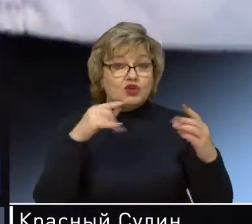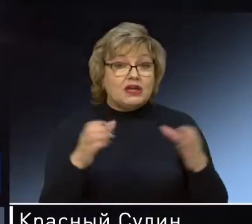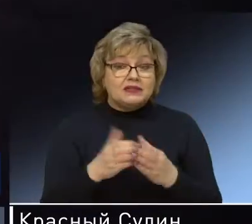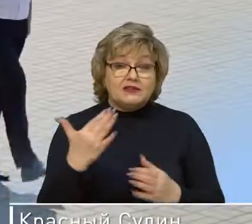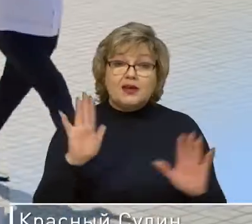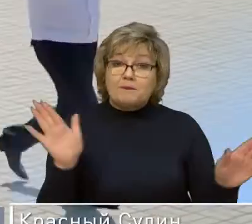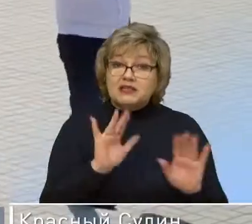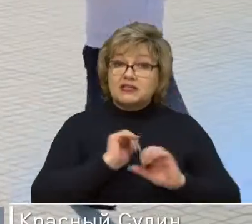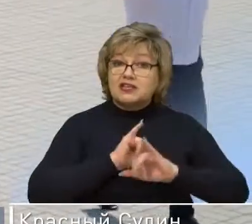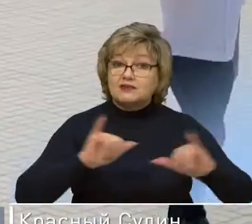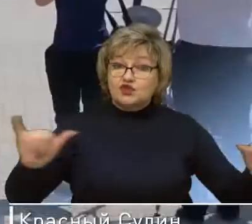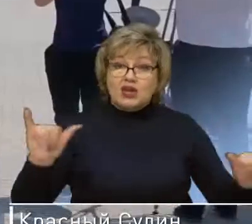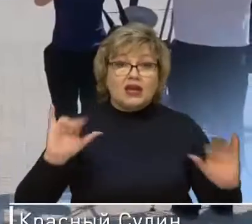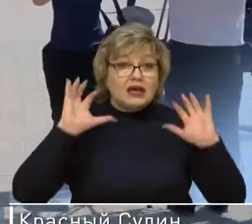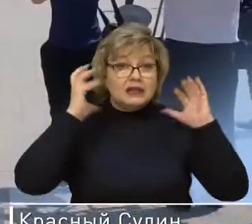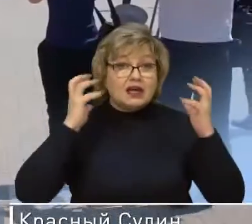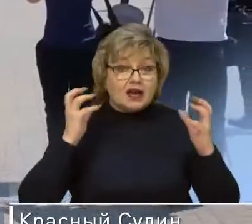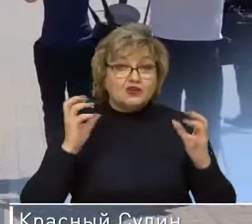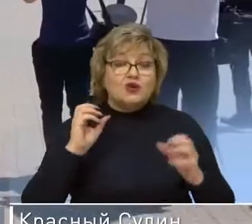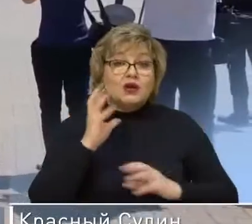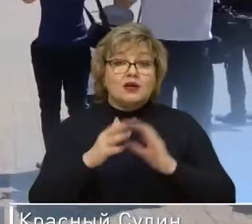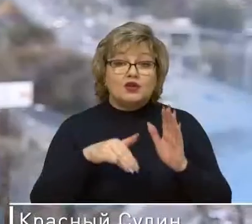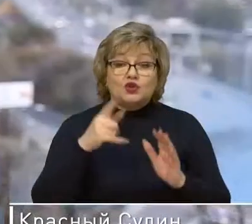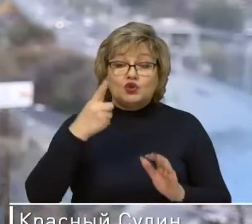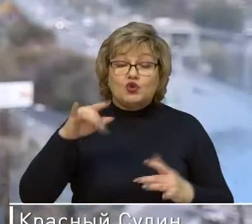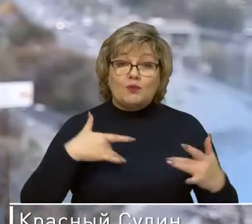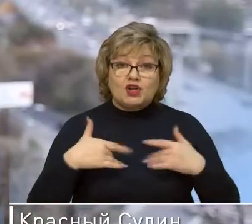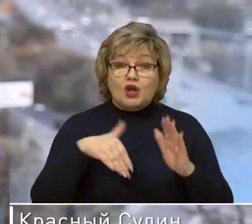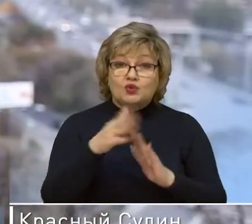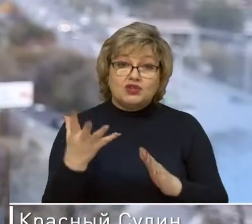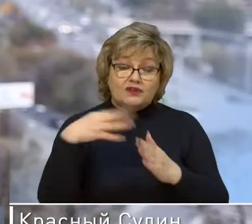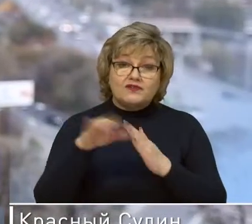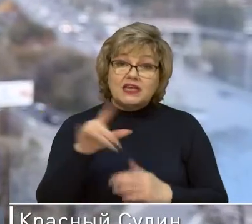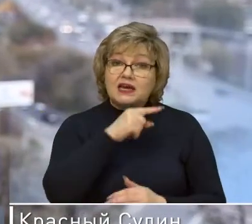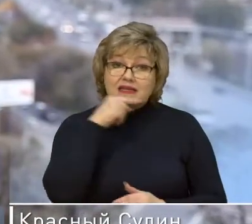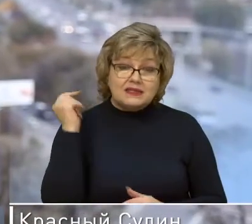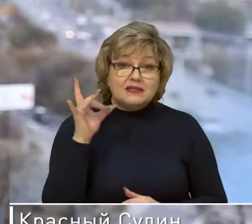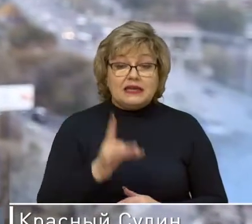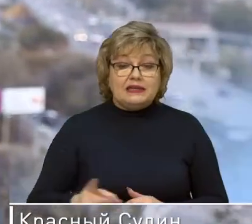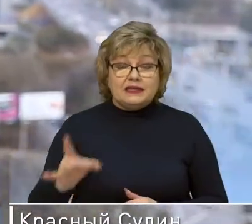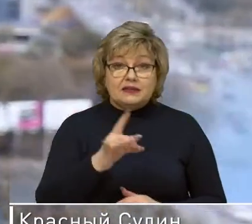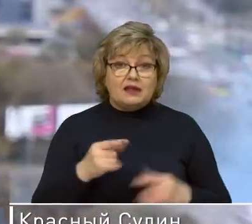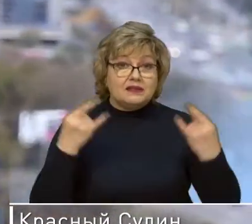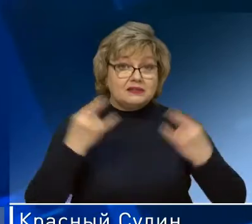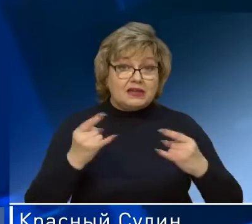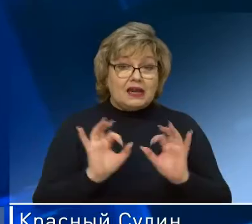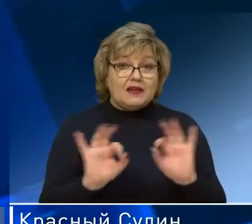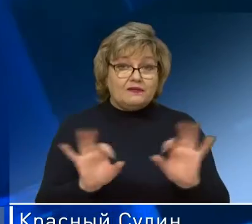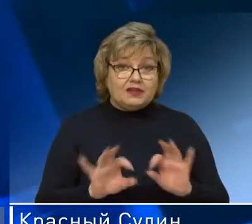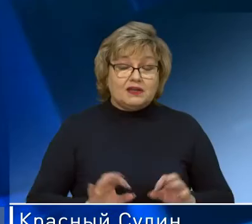песни зазвучали на популярных радиостанциях. Номера лучших выступлений вошли во всероссийские и региональные телеэфиры.